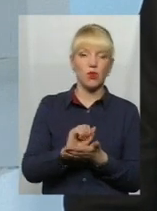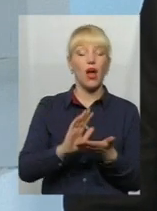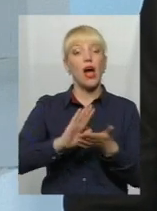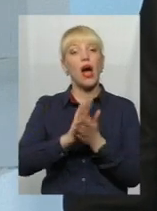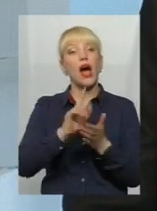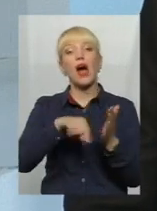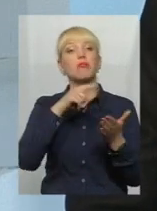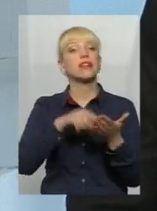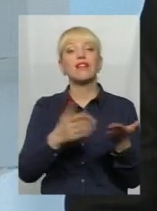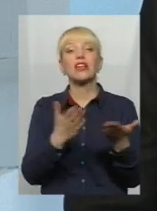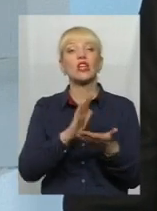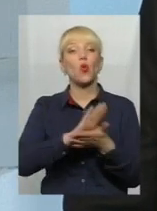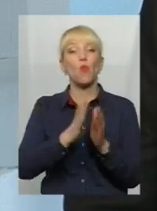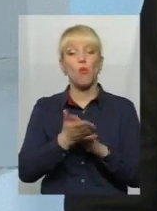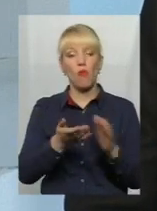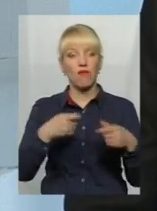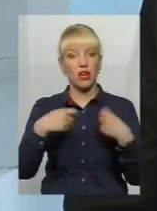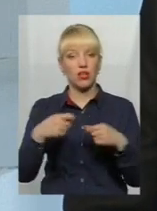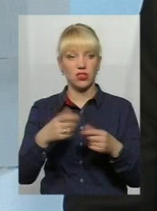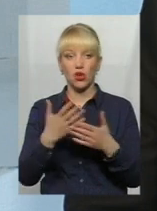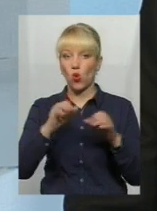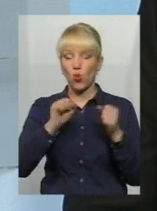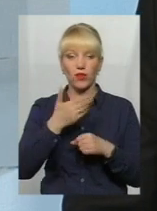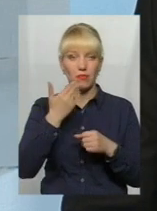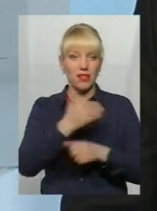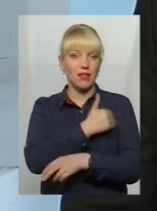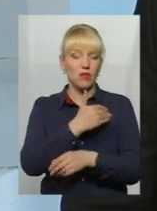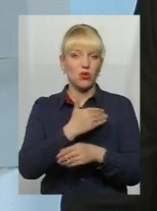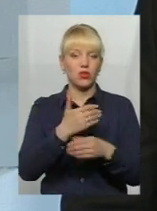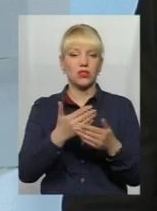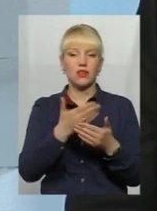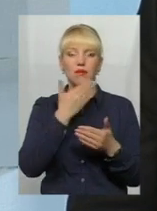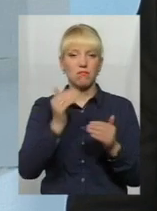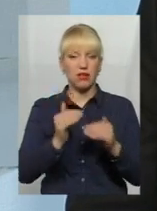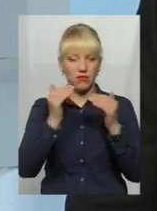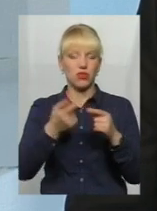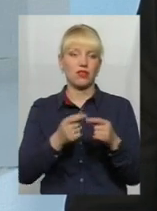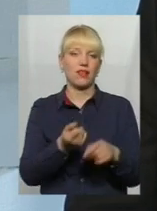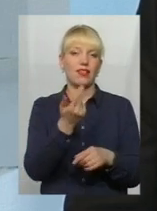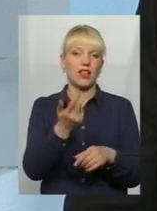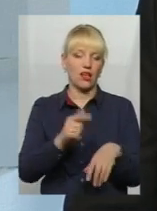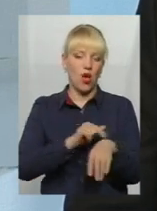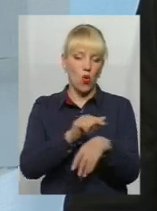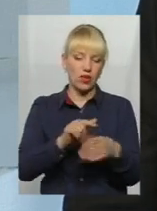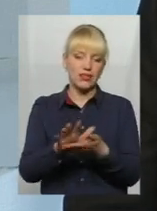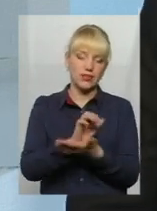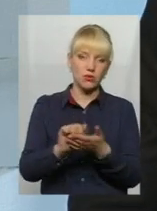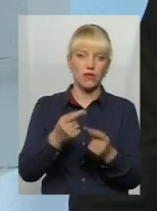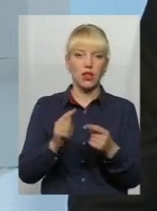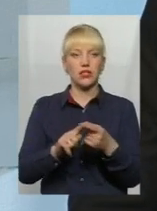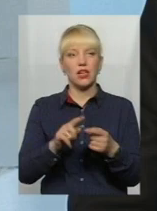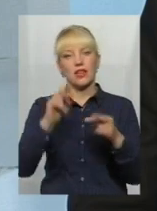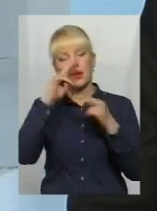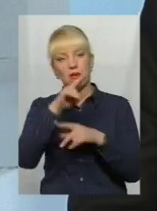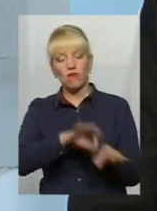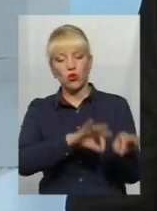умовах воно реалізовувалось. Якщо воно не охолоджене, температурні режими перевищення, це буквально декілька годин воно зіпсувалось і доказати, чи то його неправильно